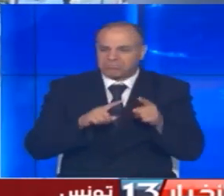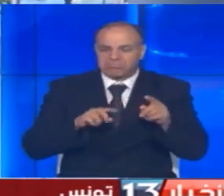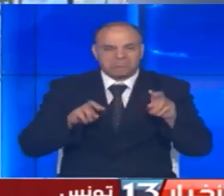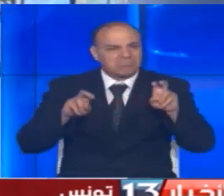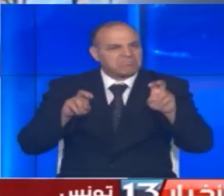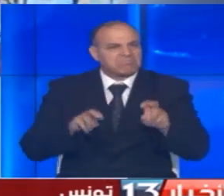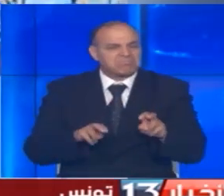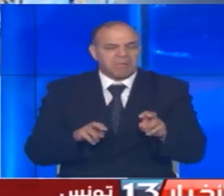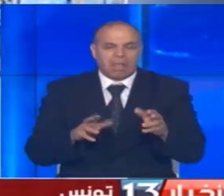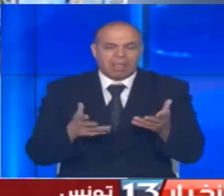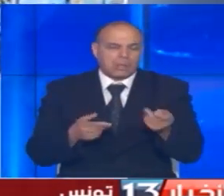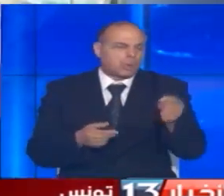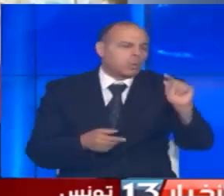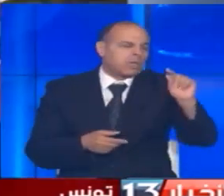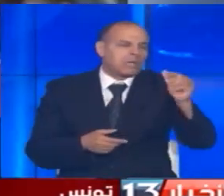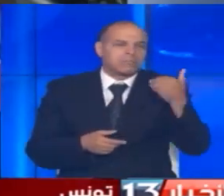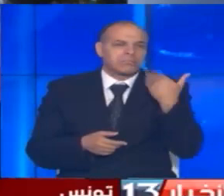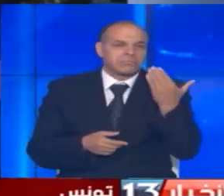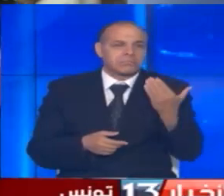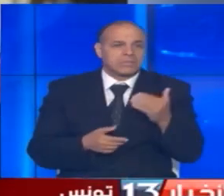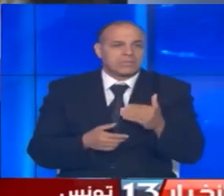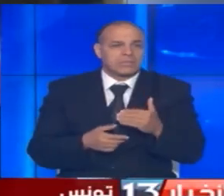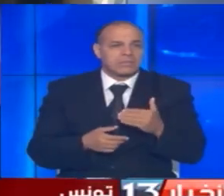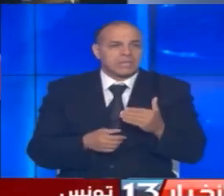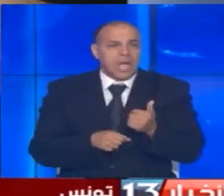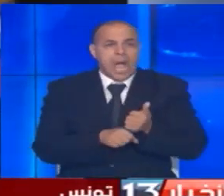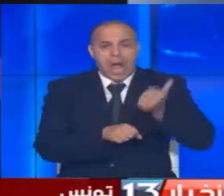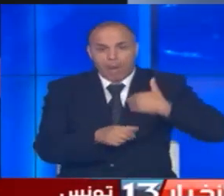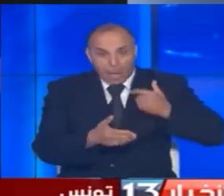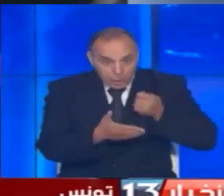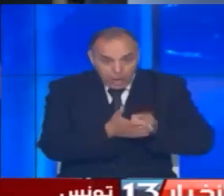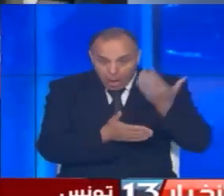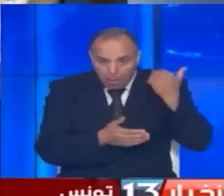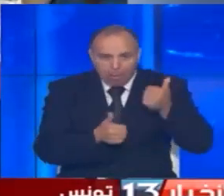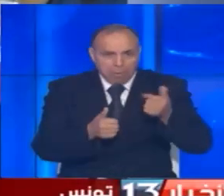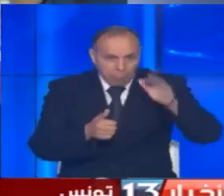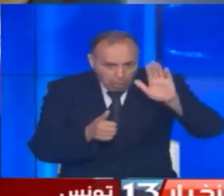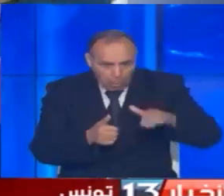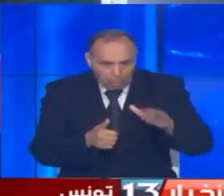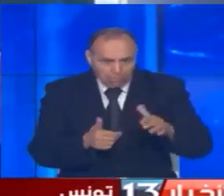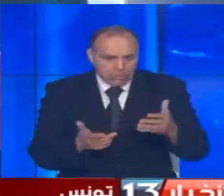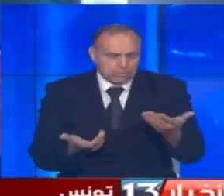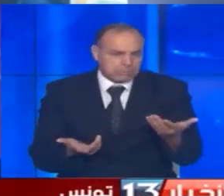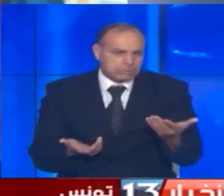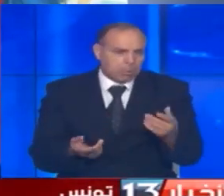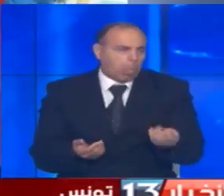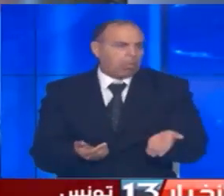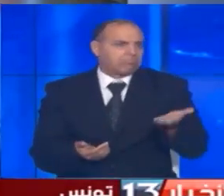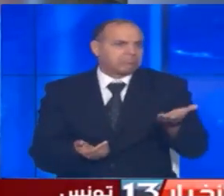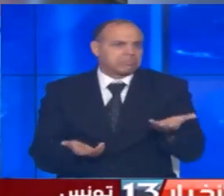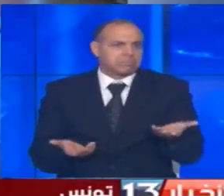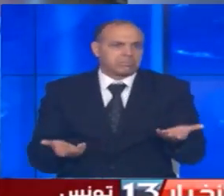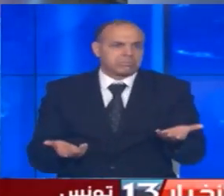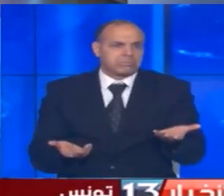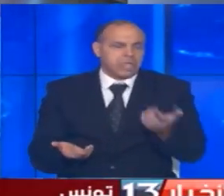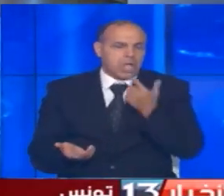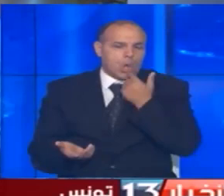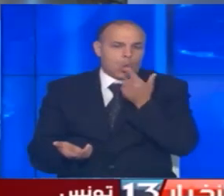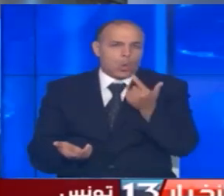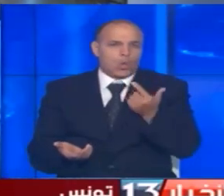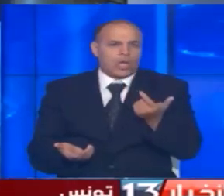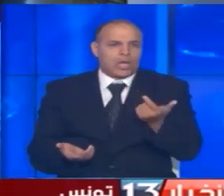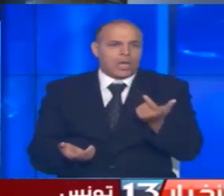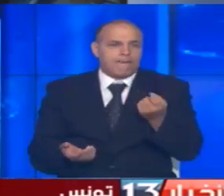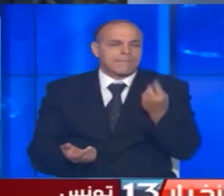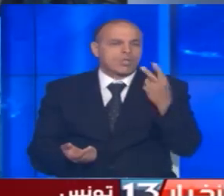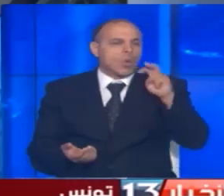حاجة ديفيرانس صغيرة يسر فليتو مش كما مسلساني شريق بل أقل من المسلساني شريق بل يقول لك هو